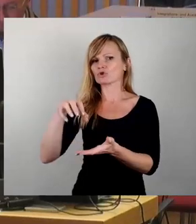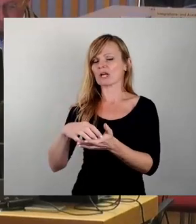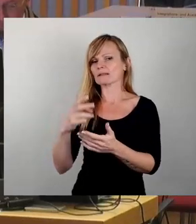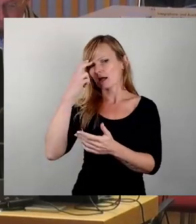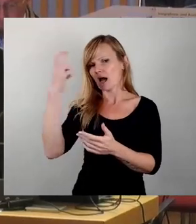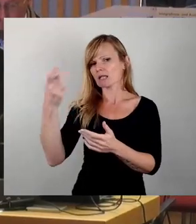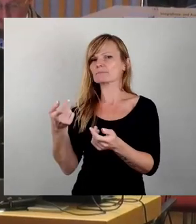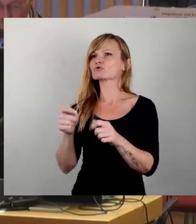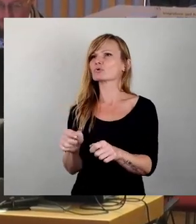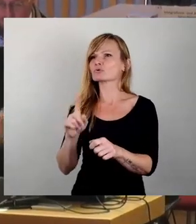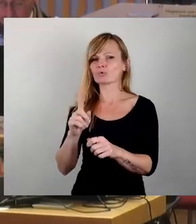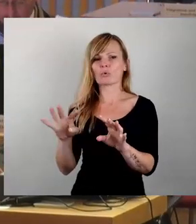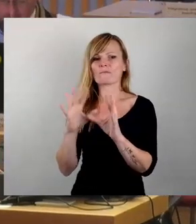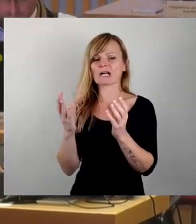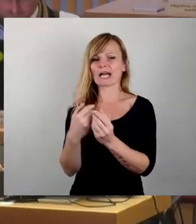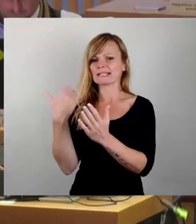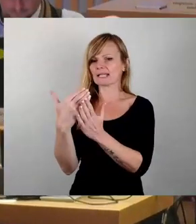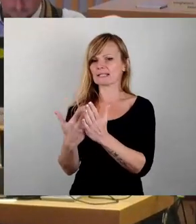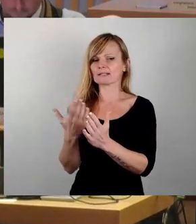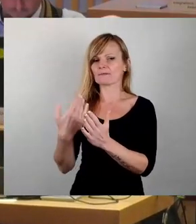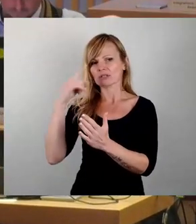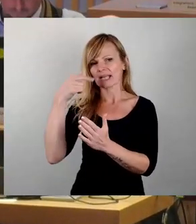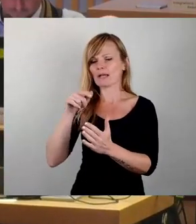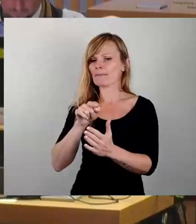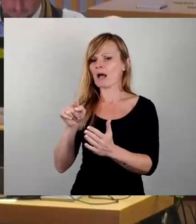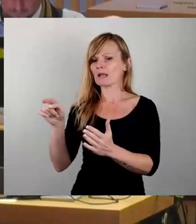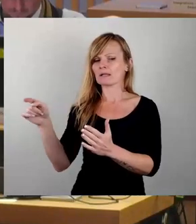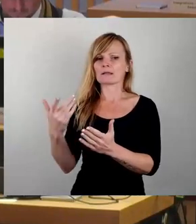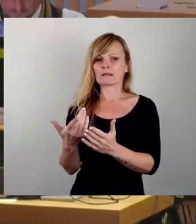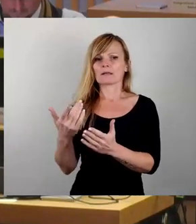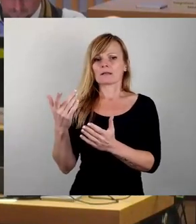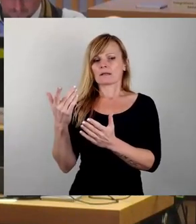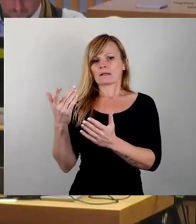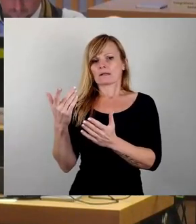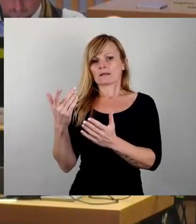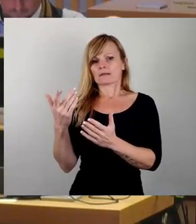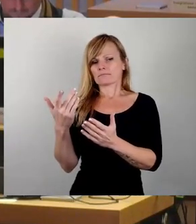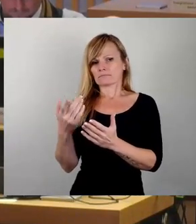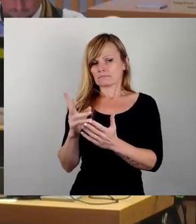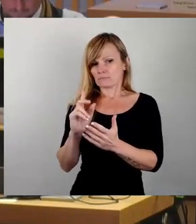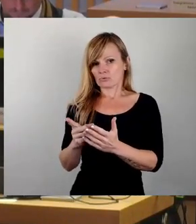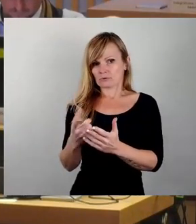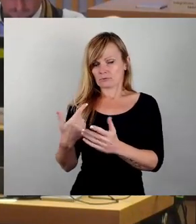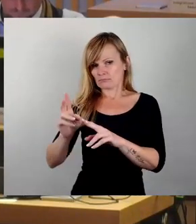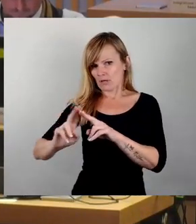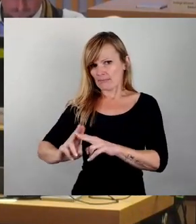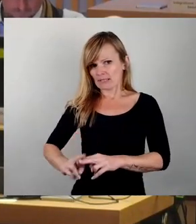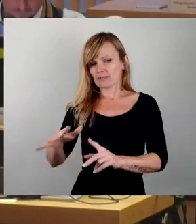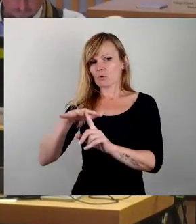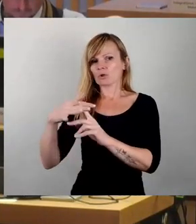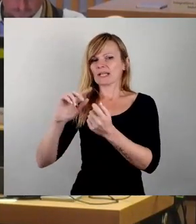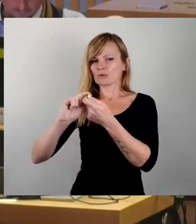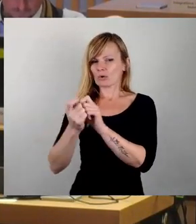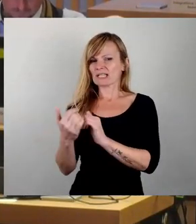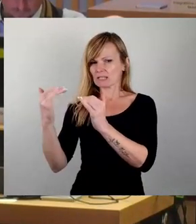sehr umfangreiche Liste von Denkmalen, die in diesem Fall bearbeitet werden sollen, kontextualisiert werden sollen.